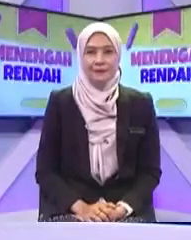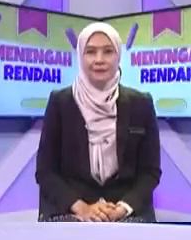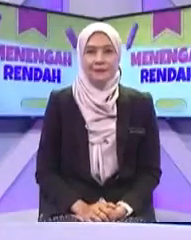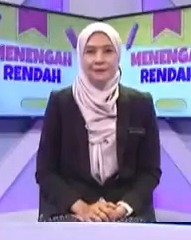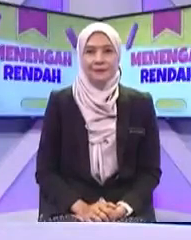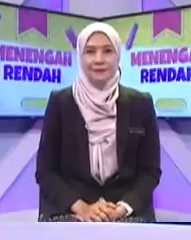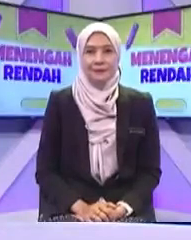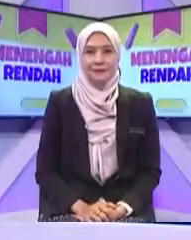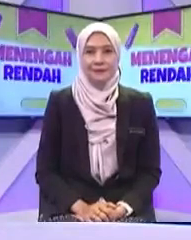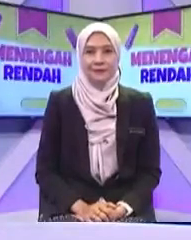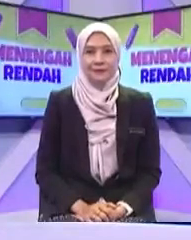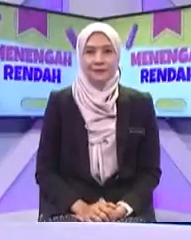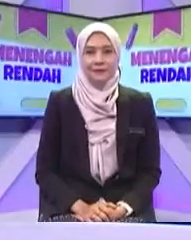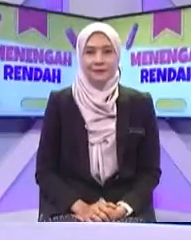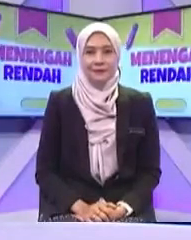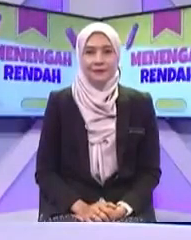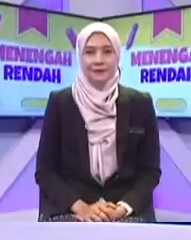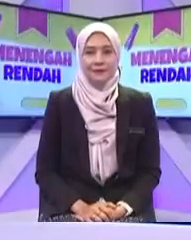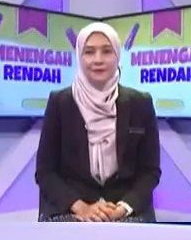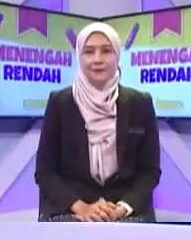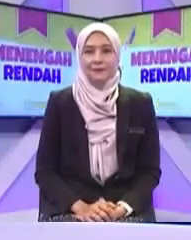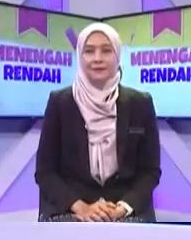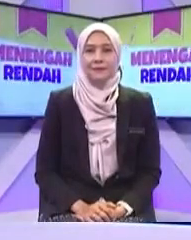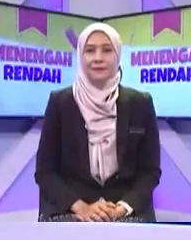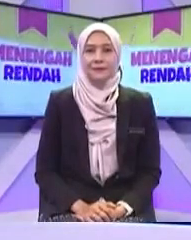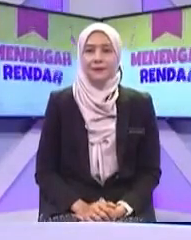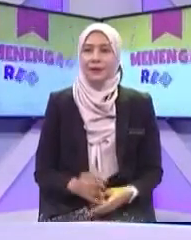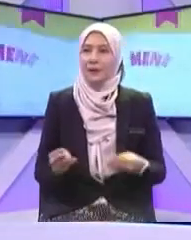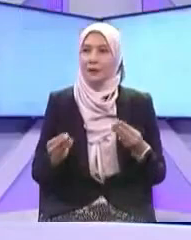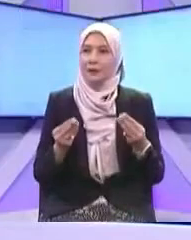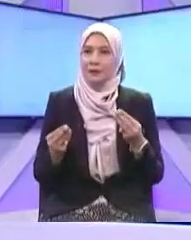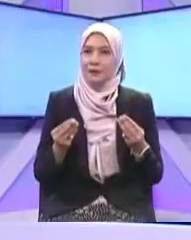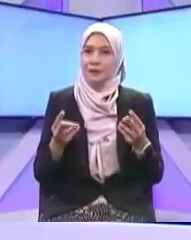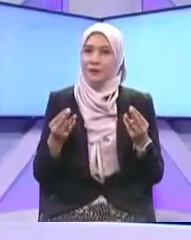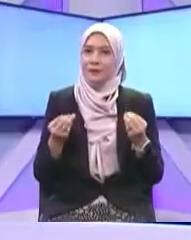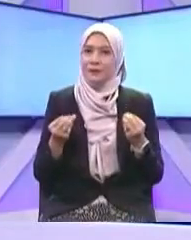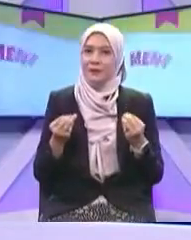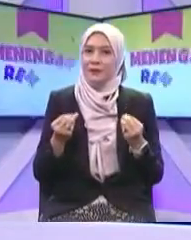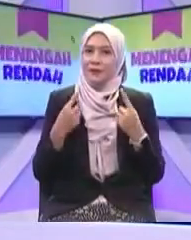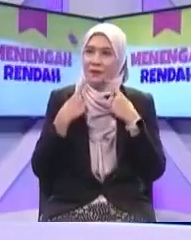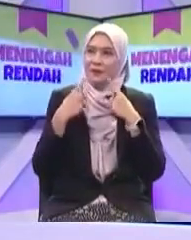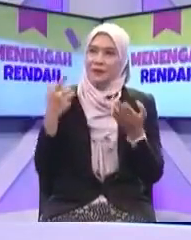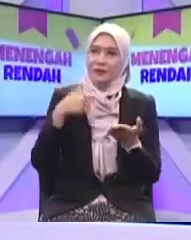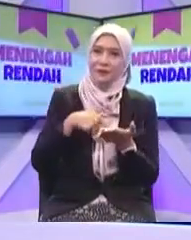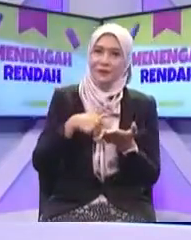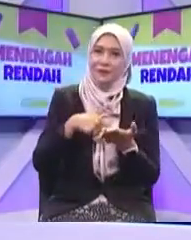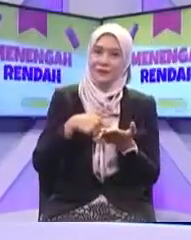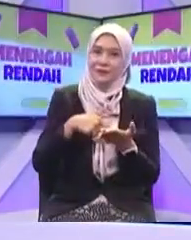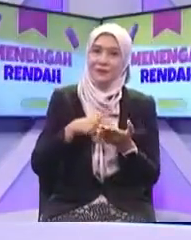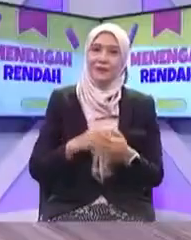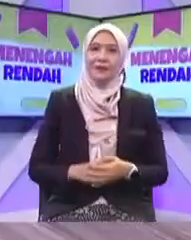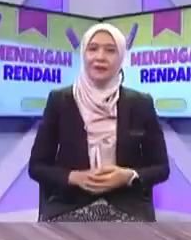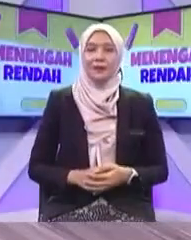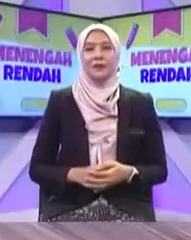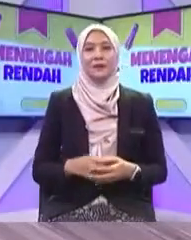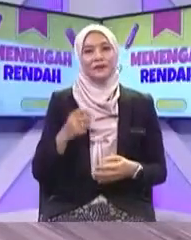dua ataupun mungkin Khalif nak jawab yang nombor dua ke sama juga sama akan menolak juga